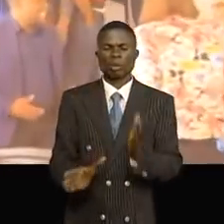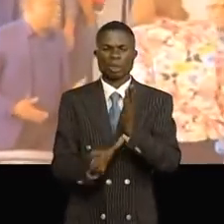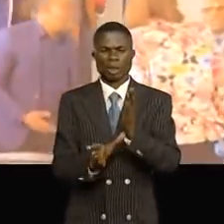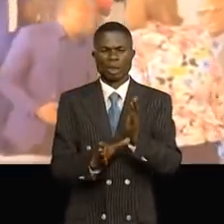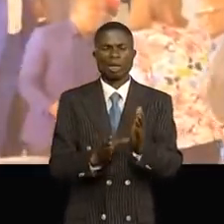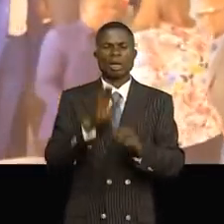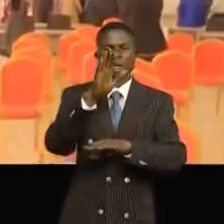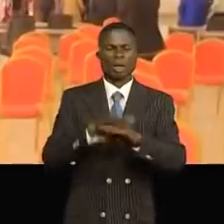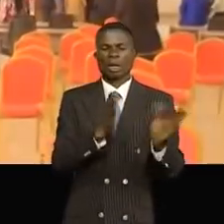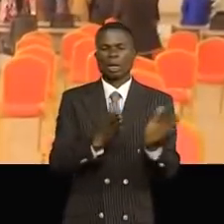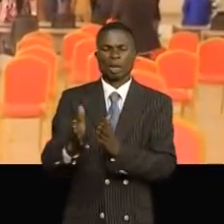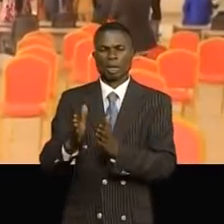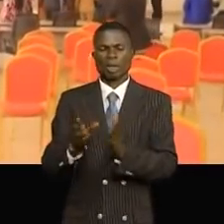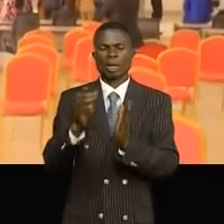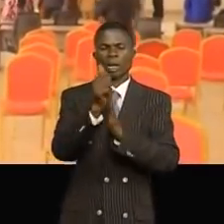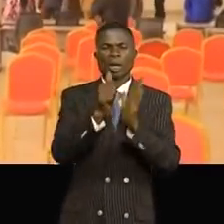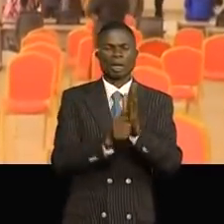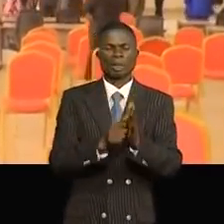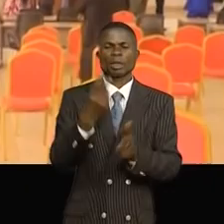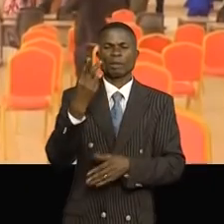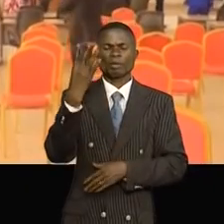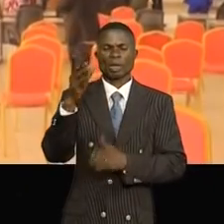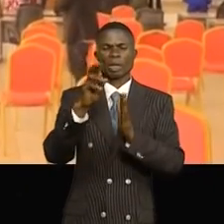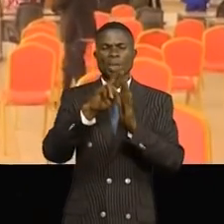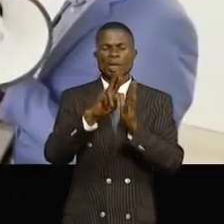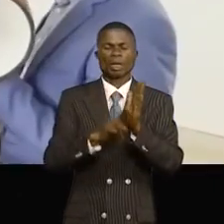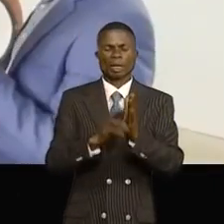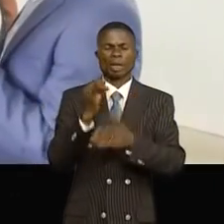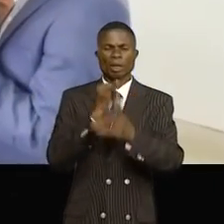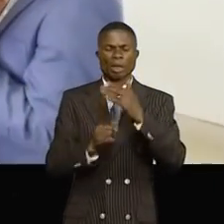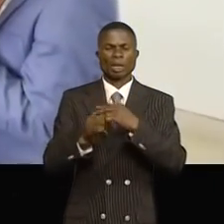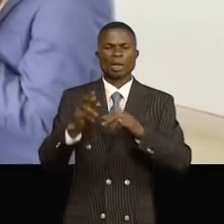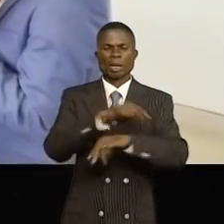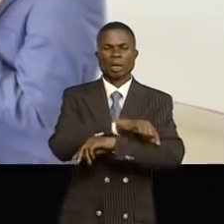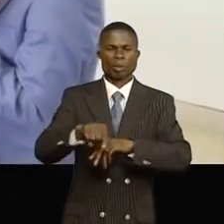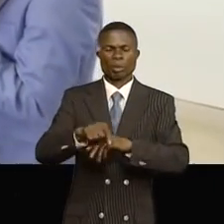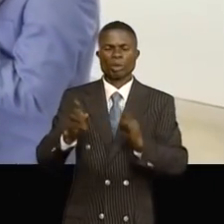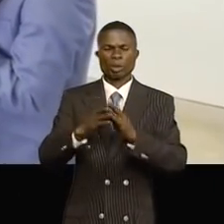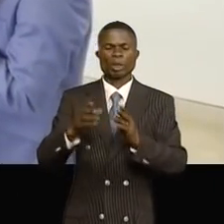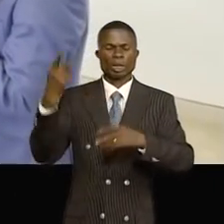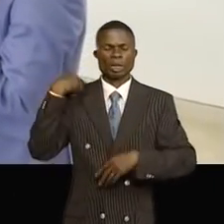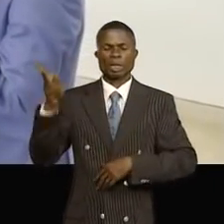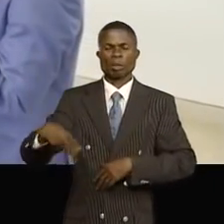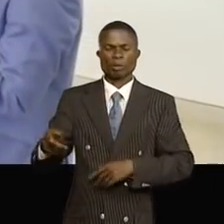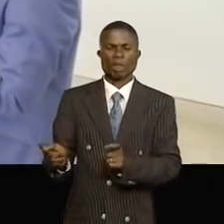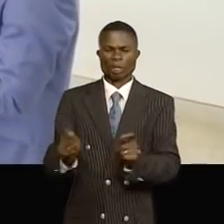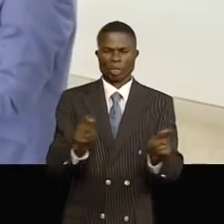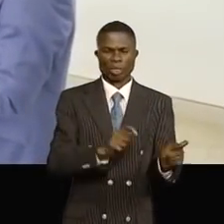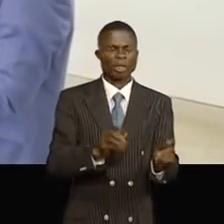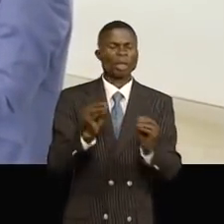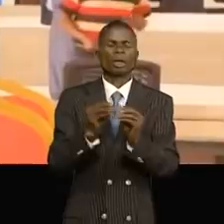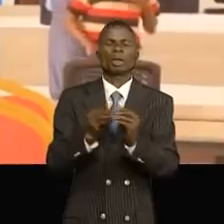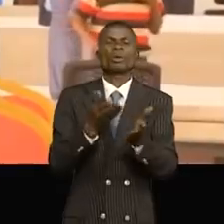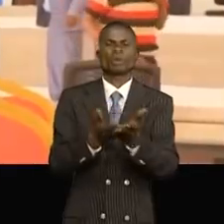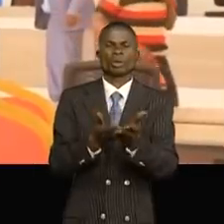conformément aux dispositions de'article 24 du règlement intérieur de cette institution, les députés provinciaux du Tanganyika à la séance plénière.